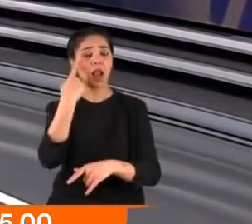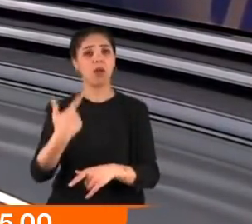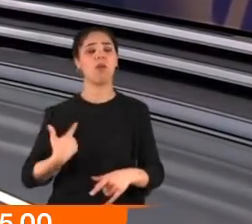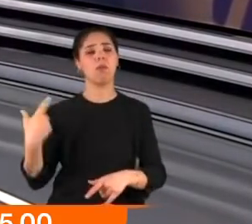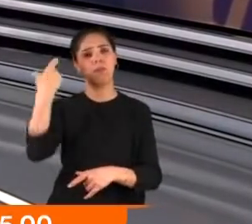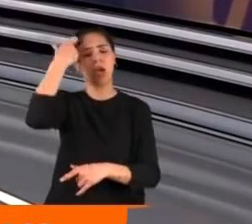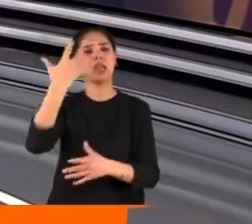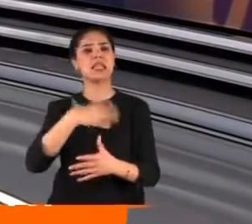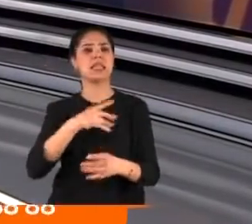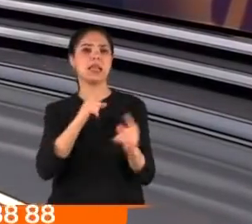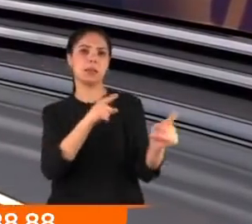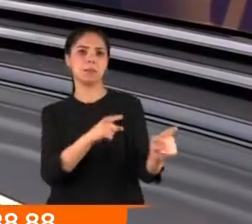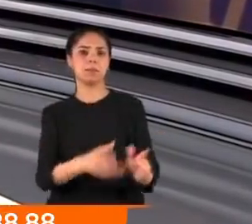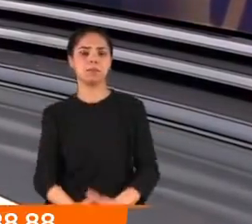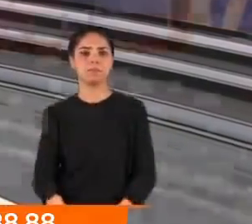hayatına da son vermek istedi.